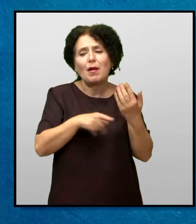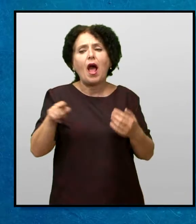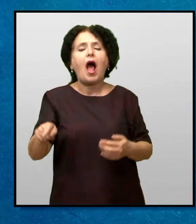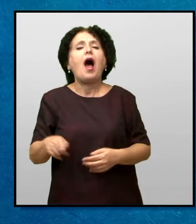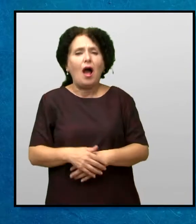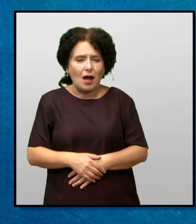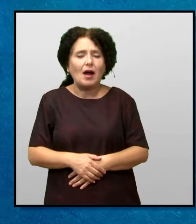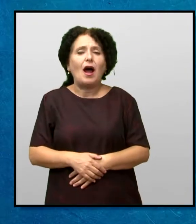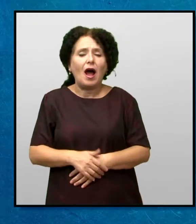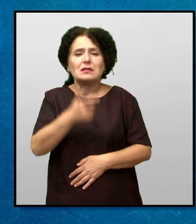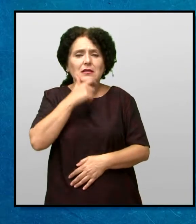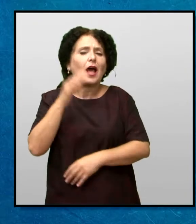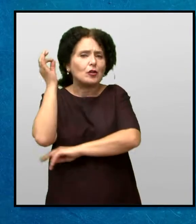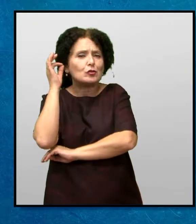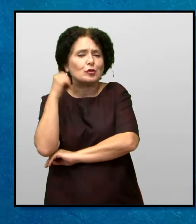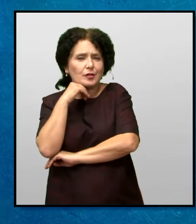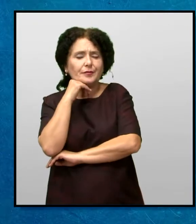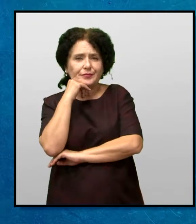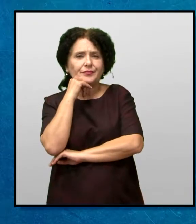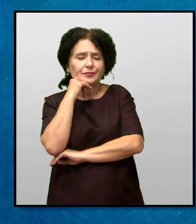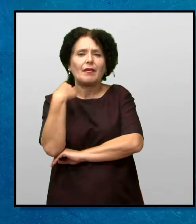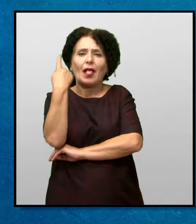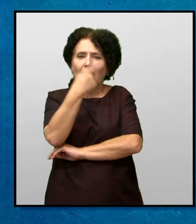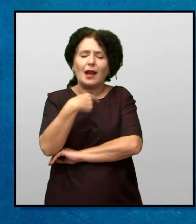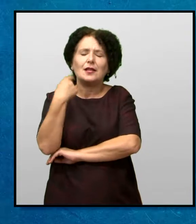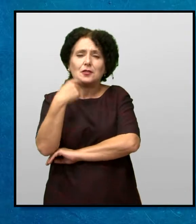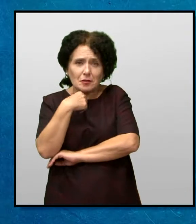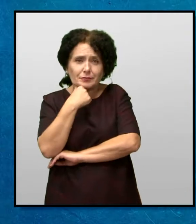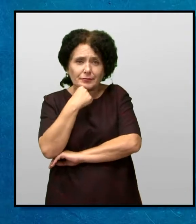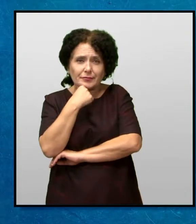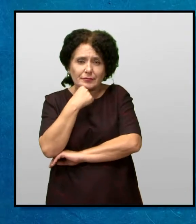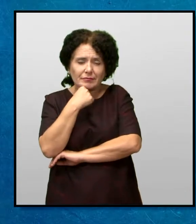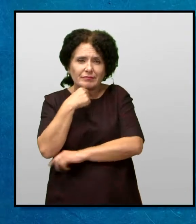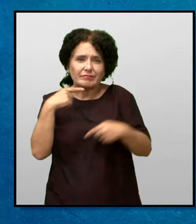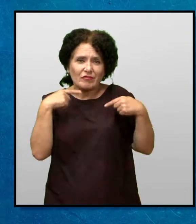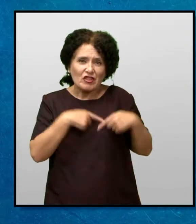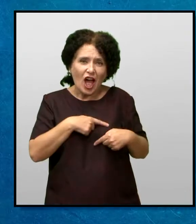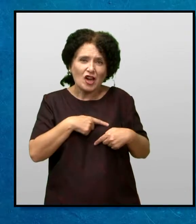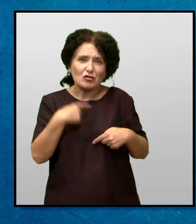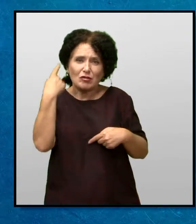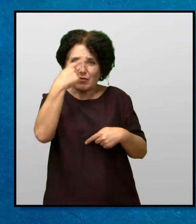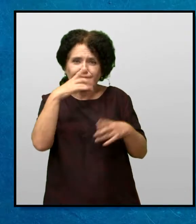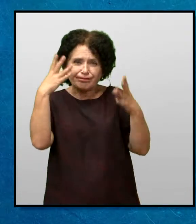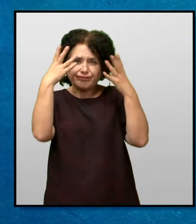Мерија и ја слушаше наезината приказна Лицата на господино Чарлз стануваше се потажно